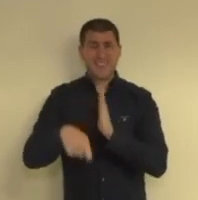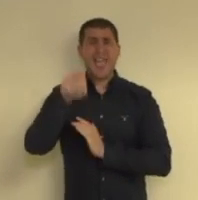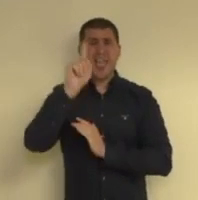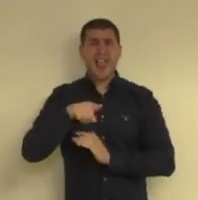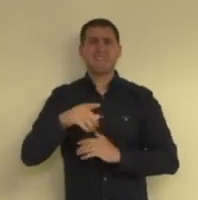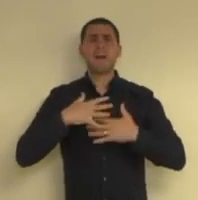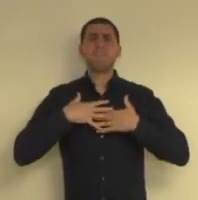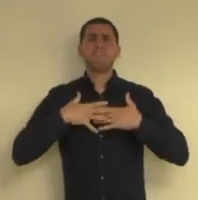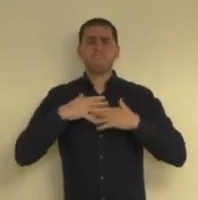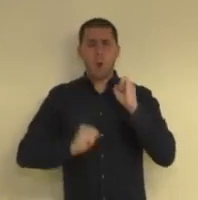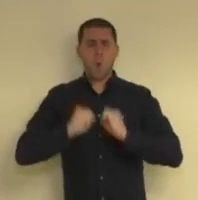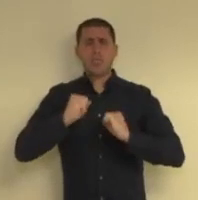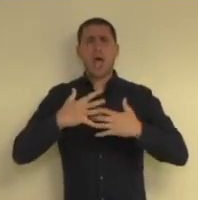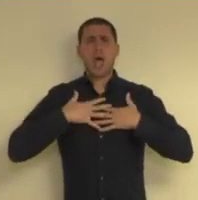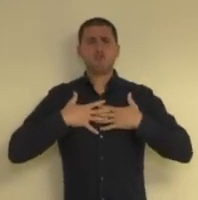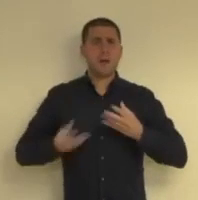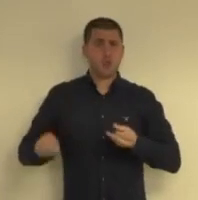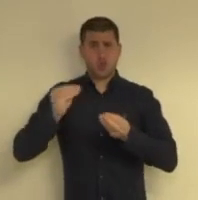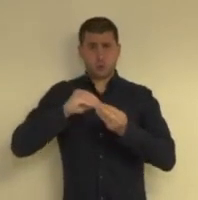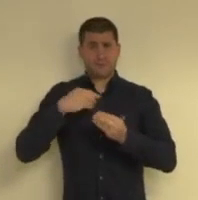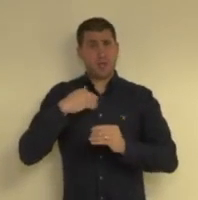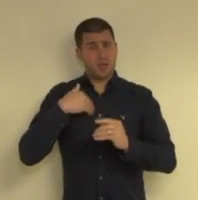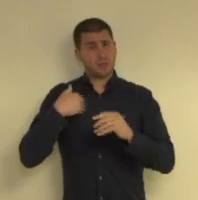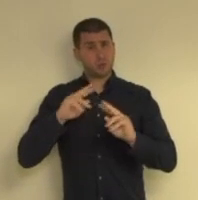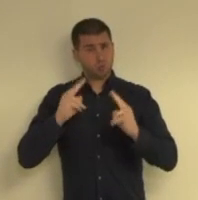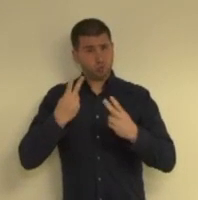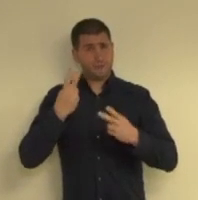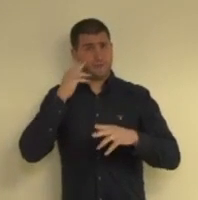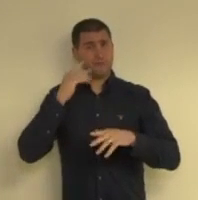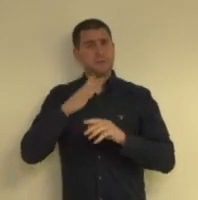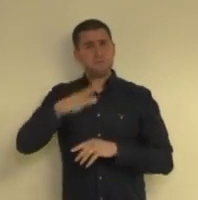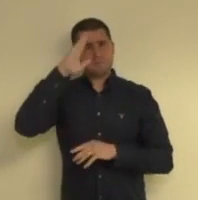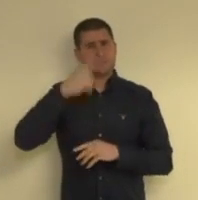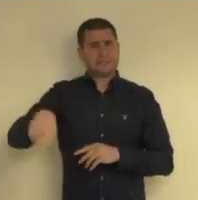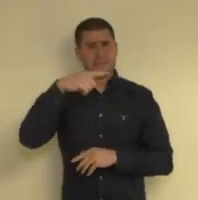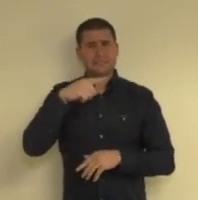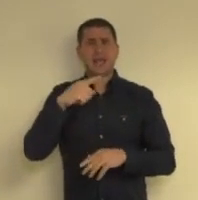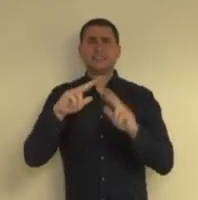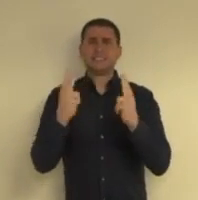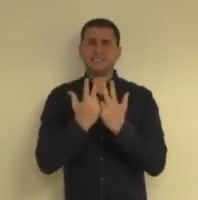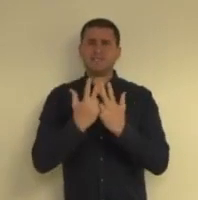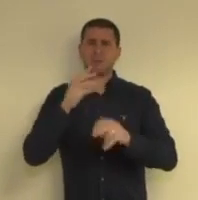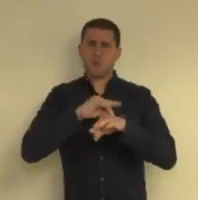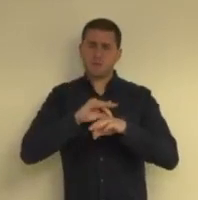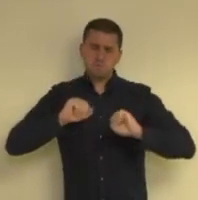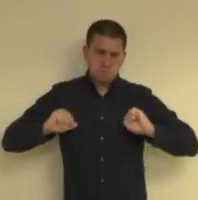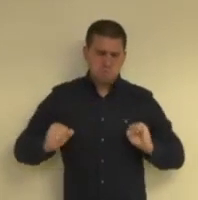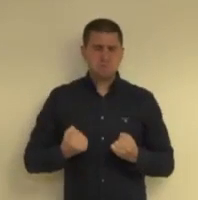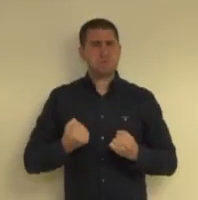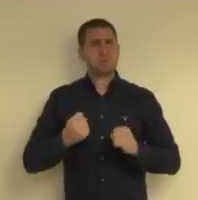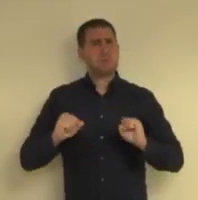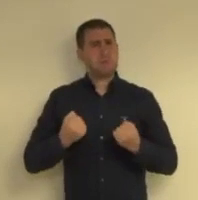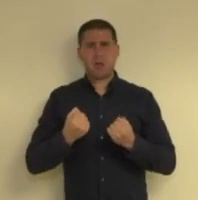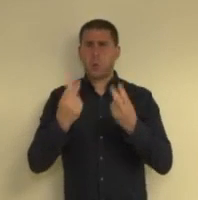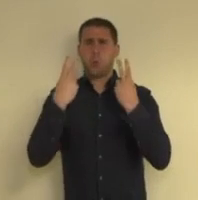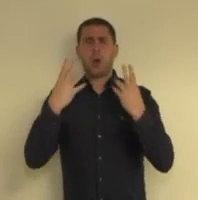מכונות הנשמה נוספות. אני חוזר ומצדיר על הצוותים הרפואיים שעושים מלכת קודש בהצלת חיים.